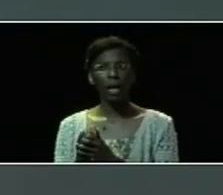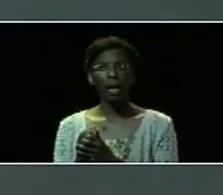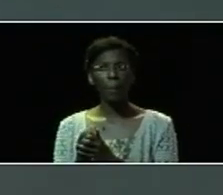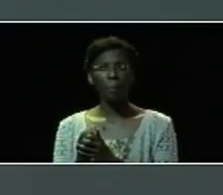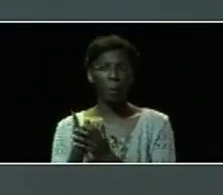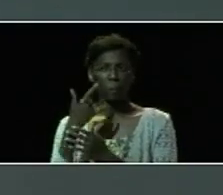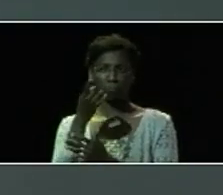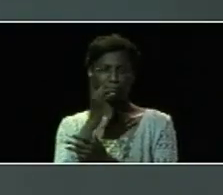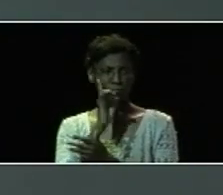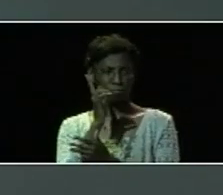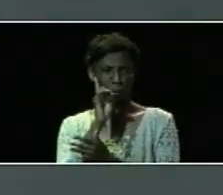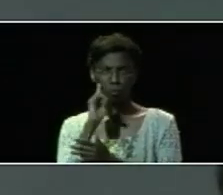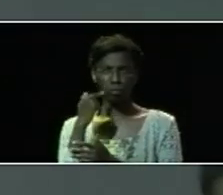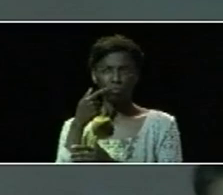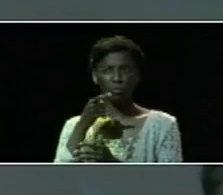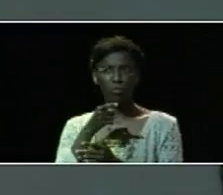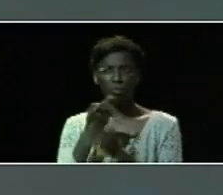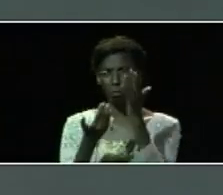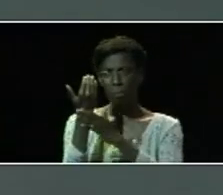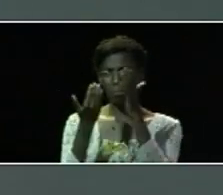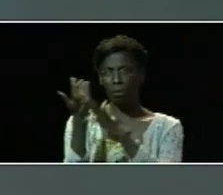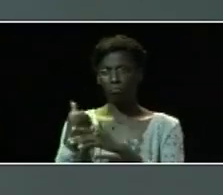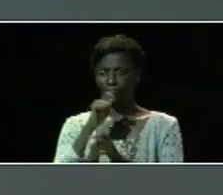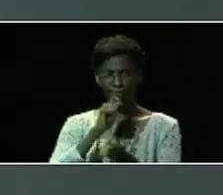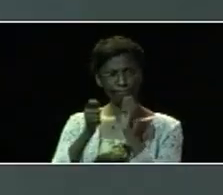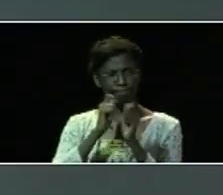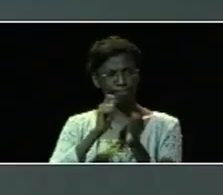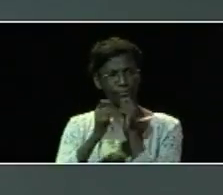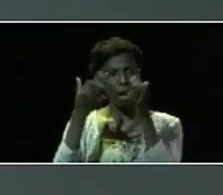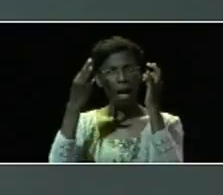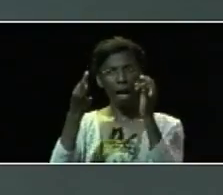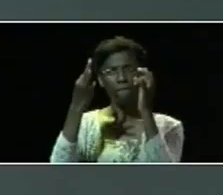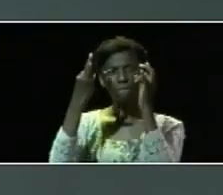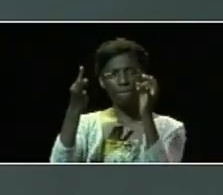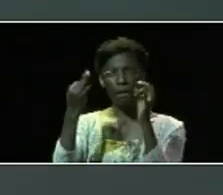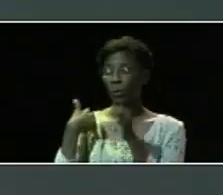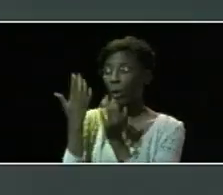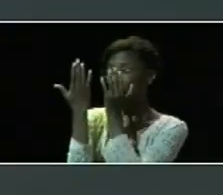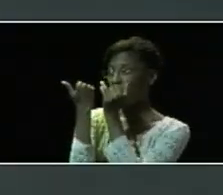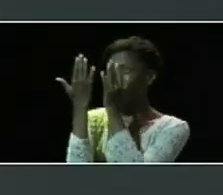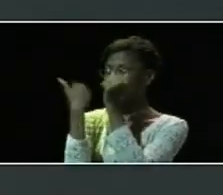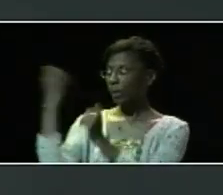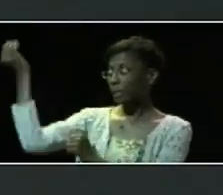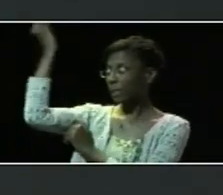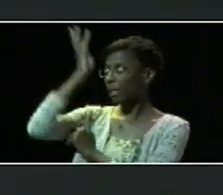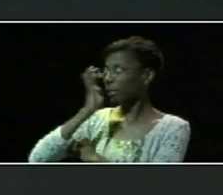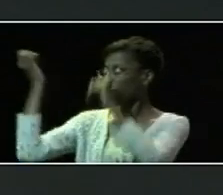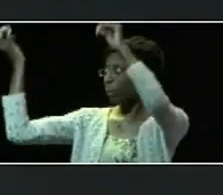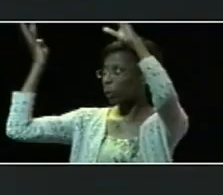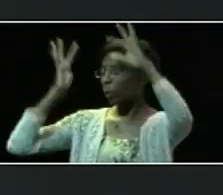Nous avons touché un aspect lorsque nous avons évoqué l'attente de cette pluie de l'arrière saison.